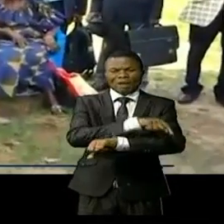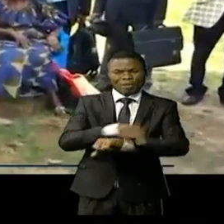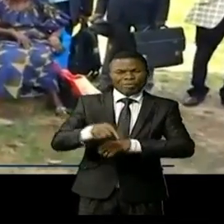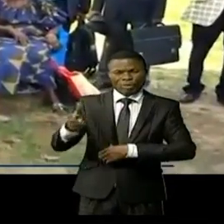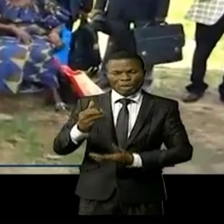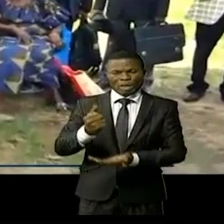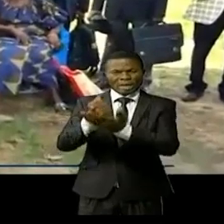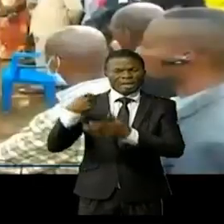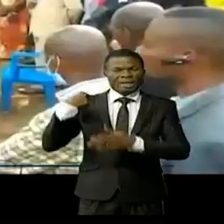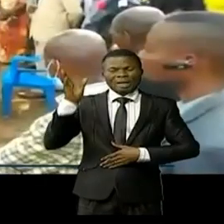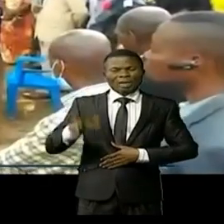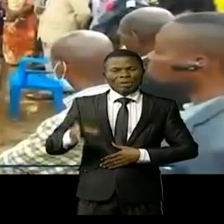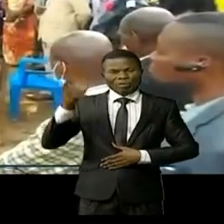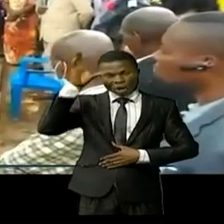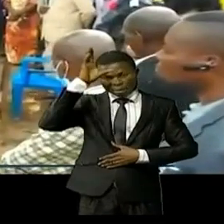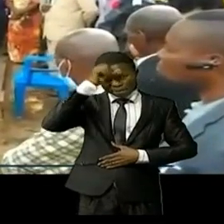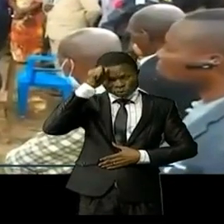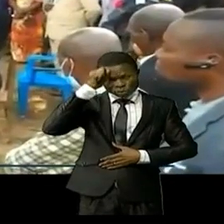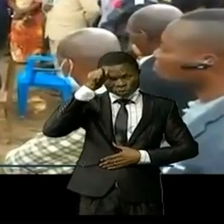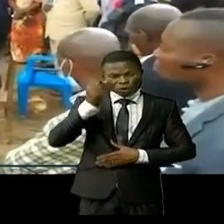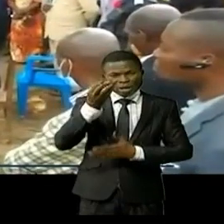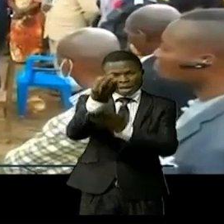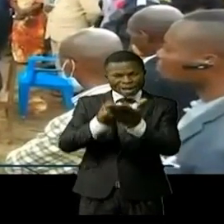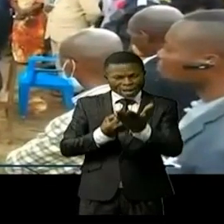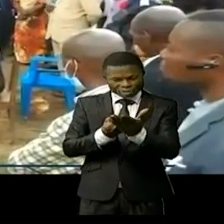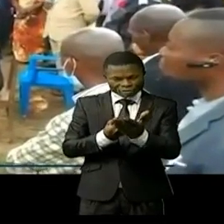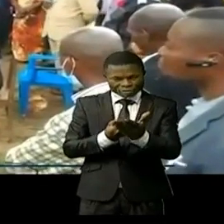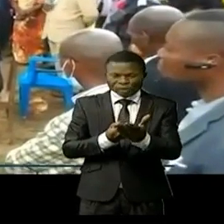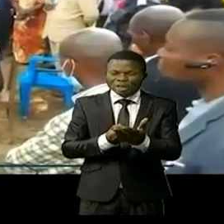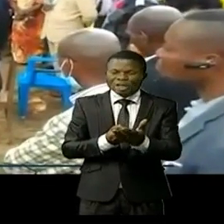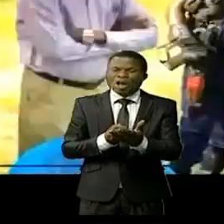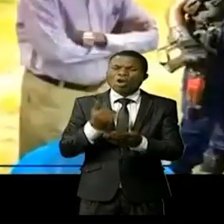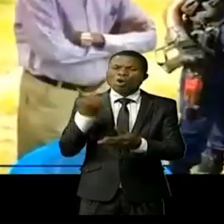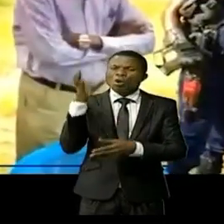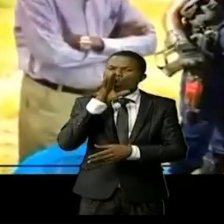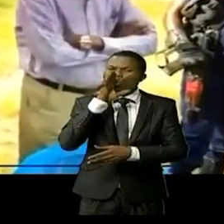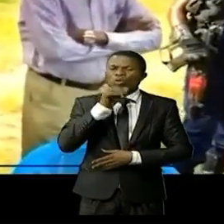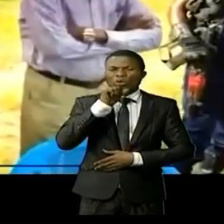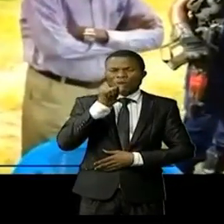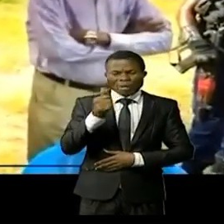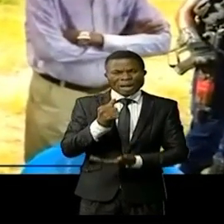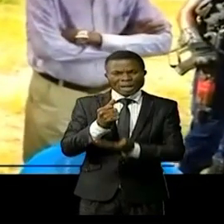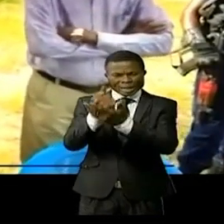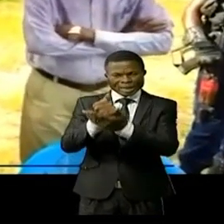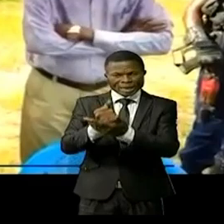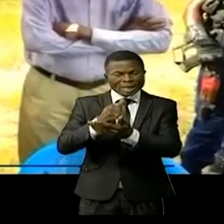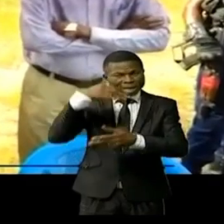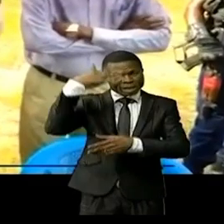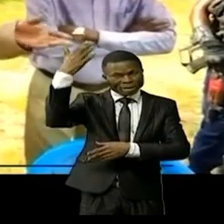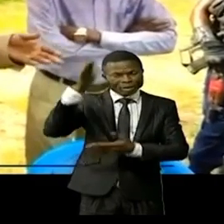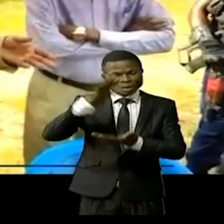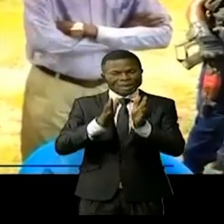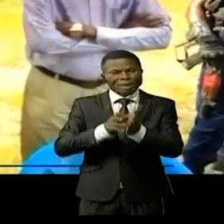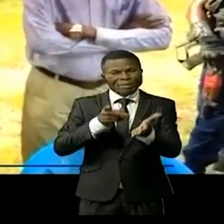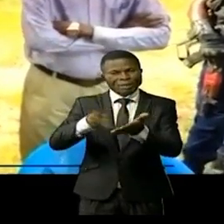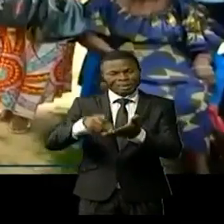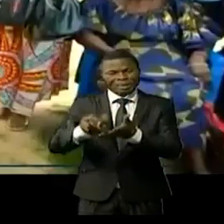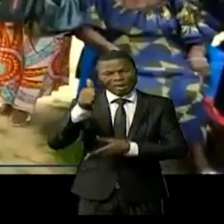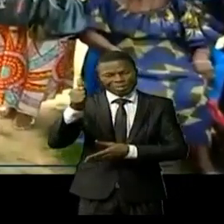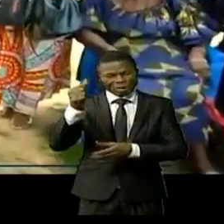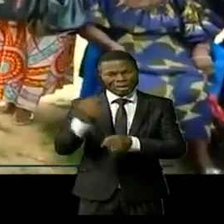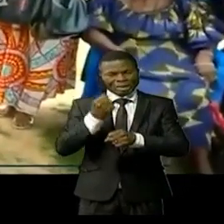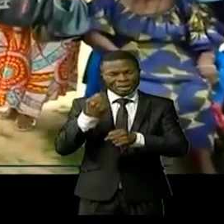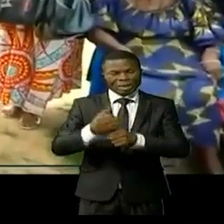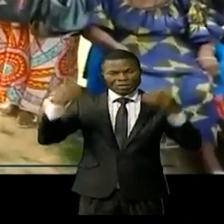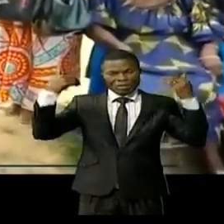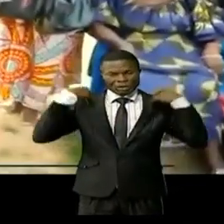au gouvernement central d'avoir un fichier sans virus afin de favoriser un lendemain meilleur aux vrais agents et cadres de